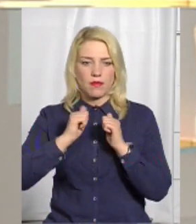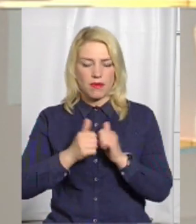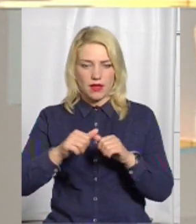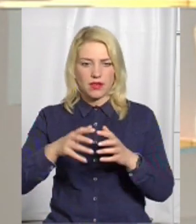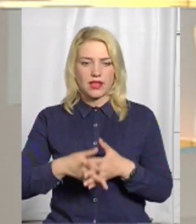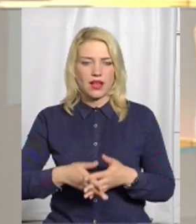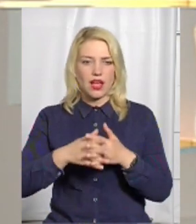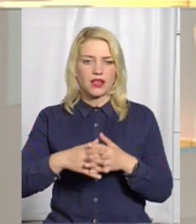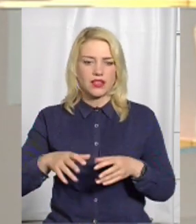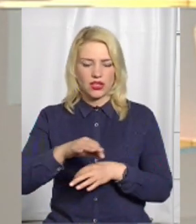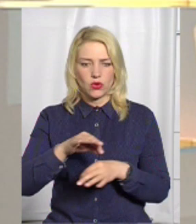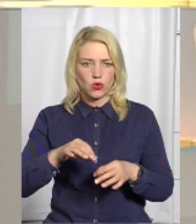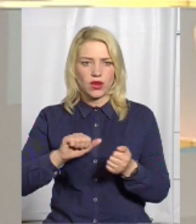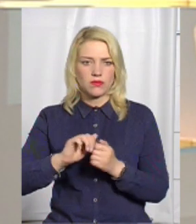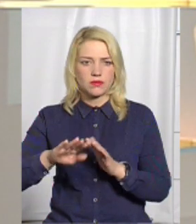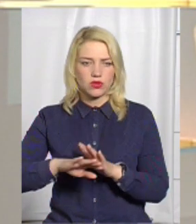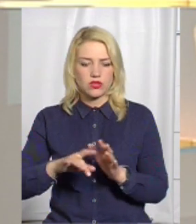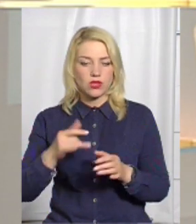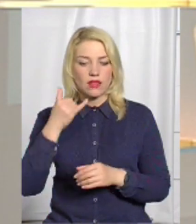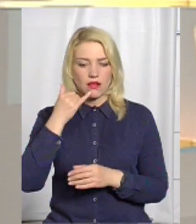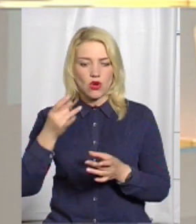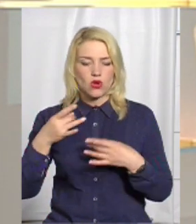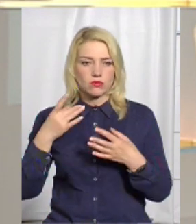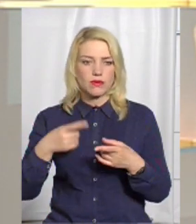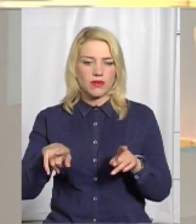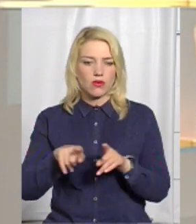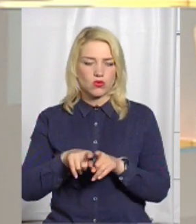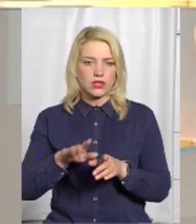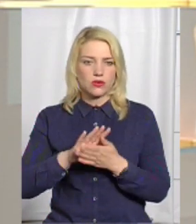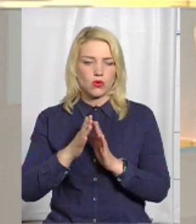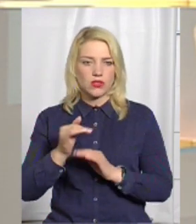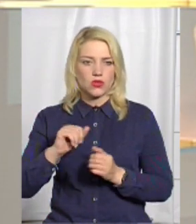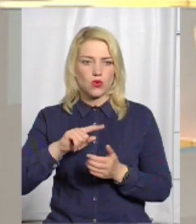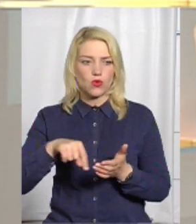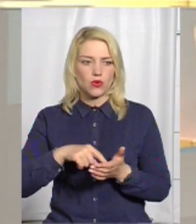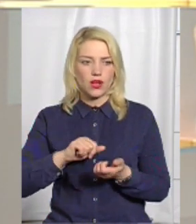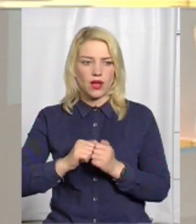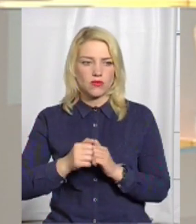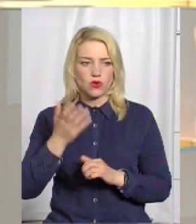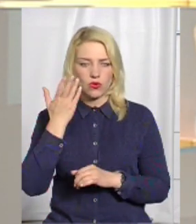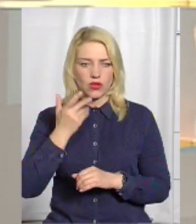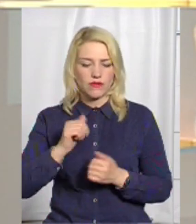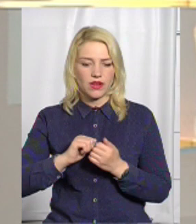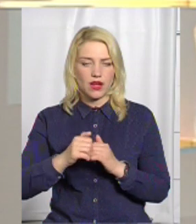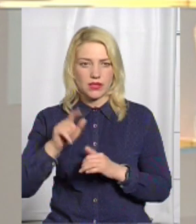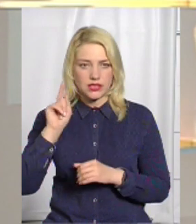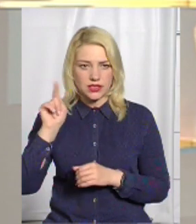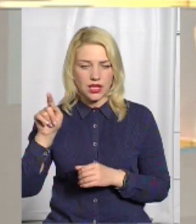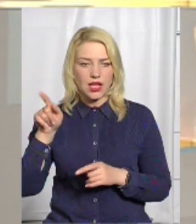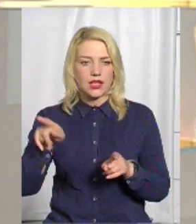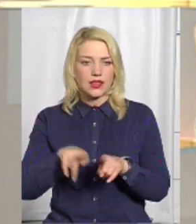міста Кам'янниця-Подільського» нам телефоном розказала про подібну ситуацію у Кам'янці, Кам'янці-Подільському, коли там